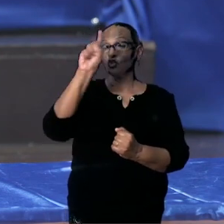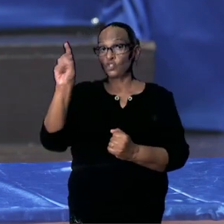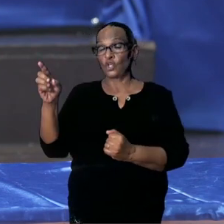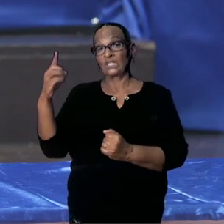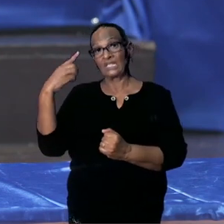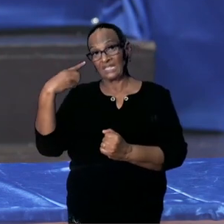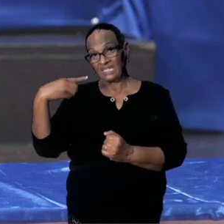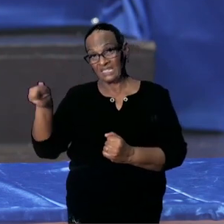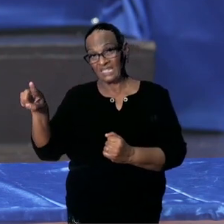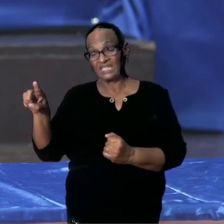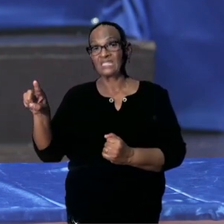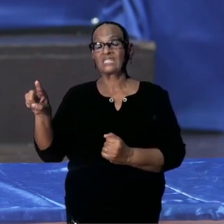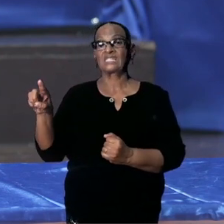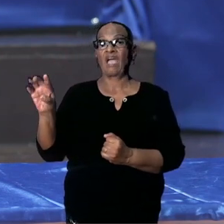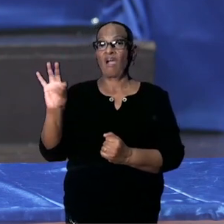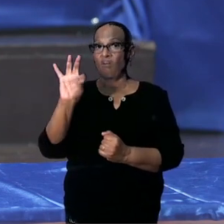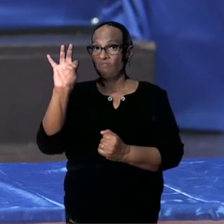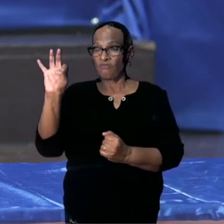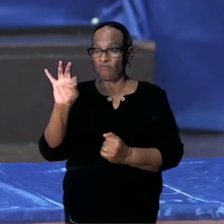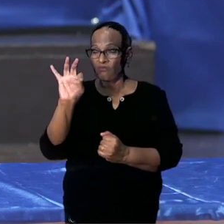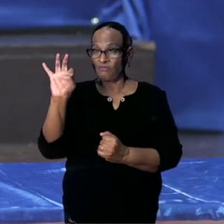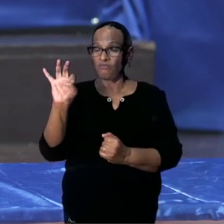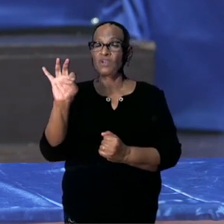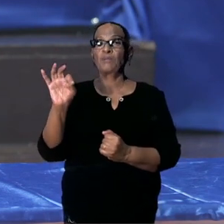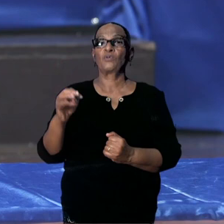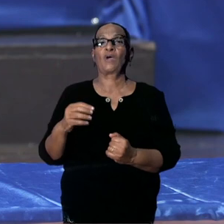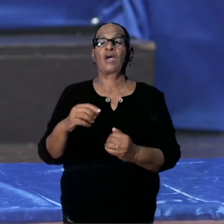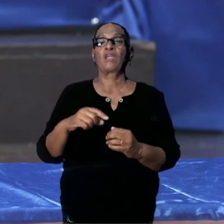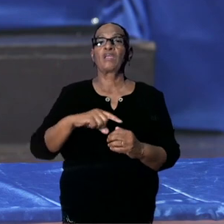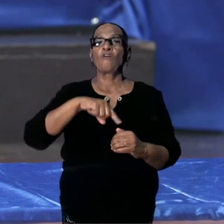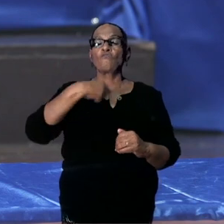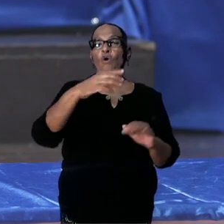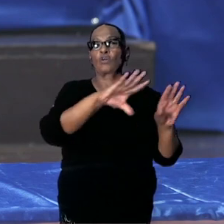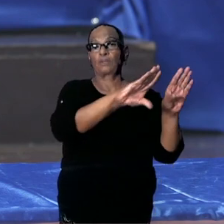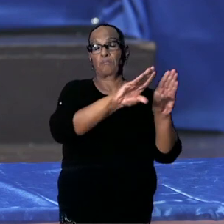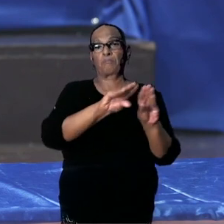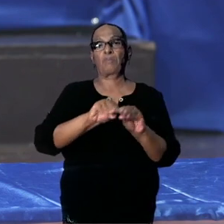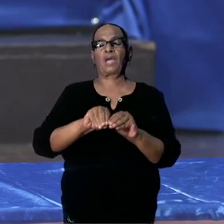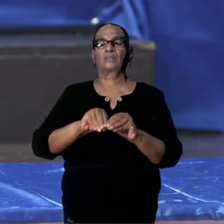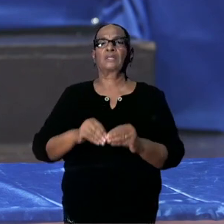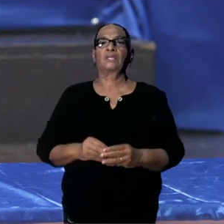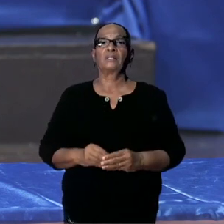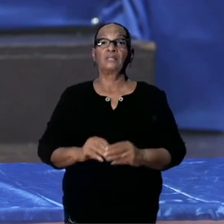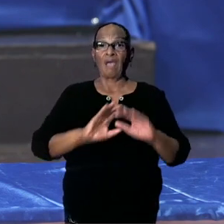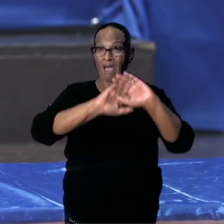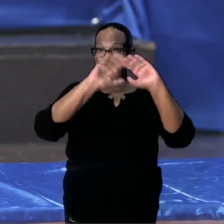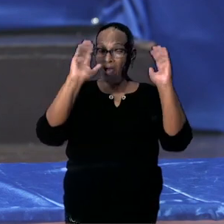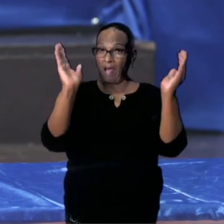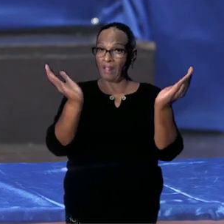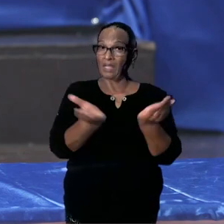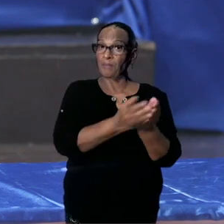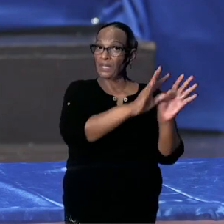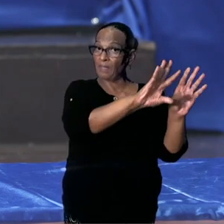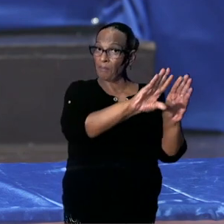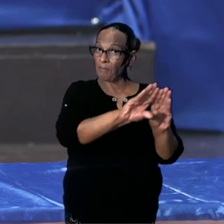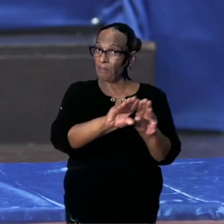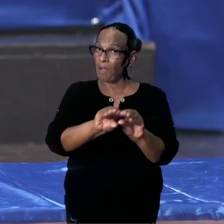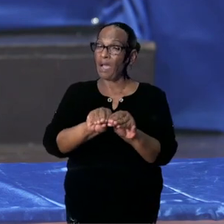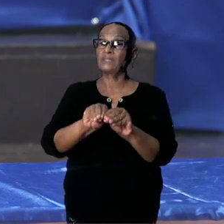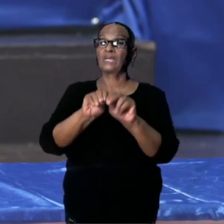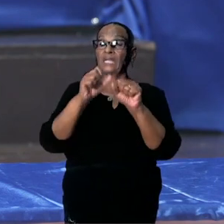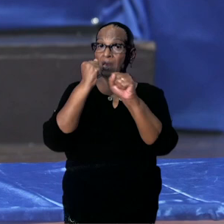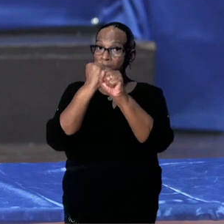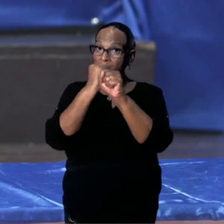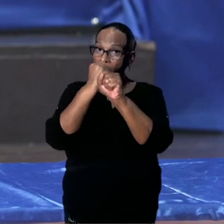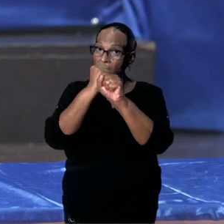gelden de volgende maatregelen. Zoals u weet de algemene maatregelen blijven van kracht. Dat zijn de drie